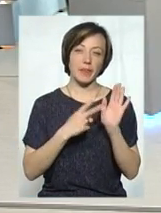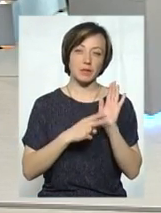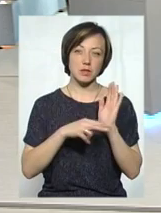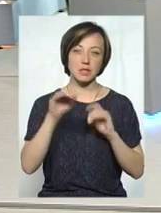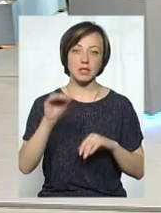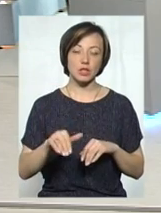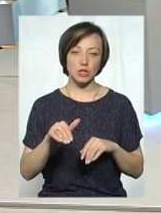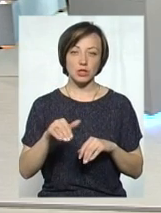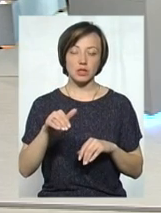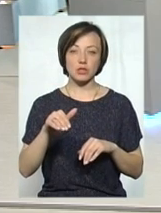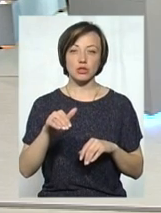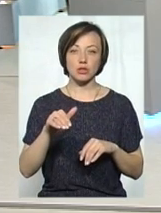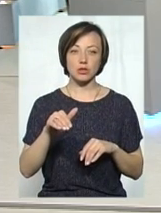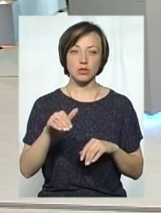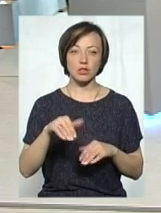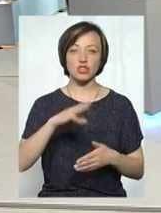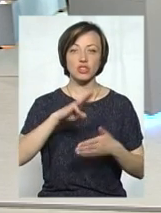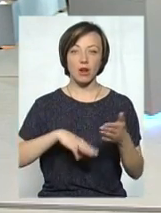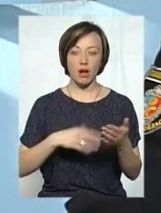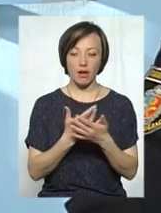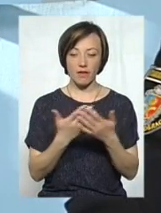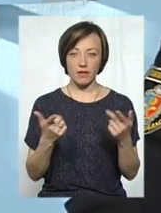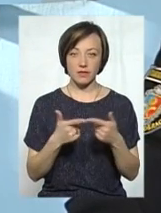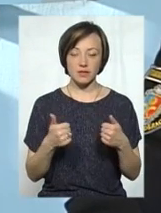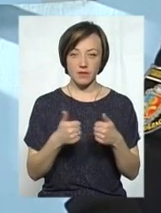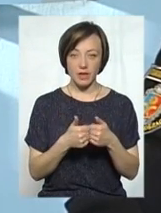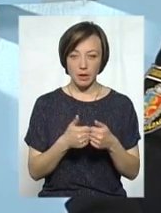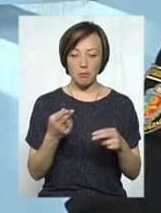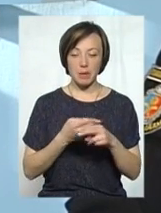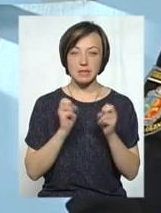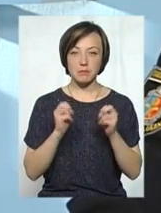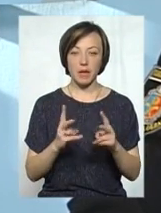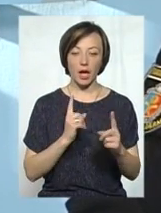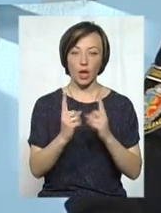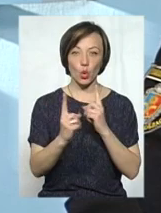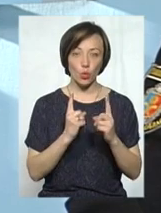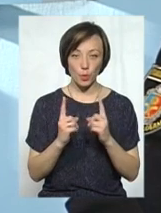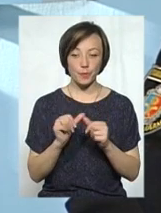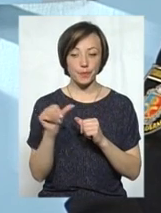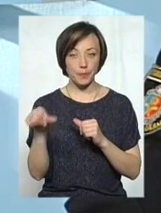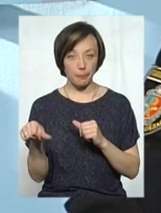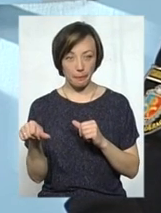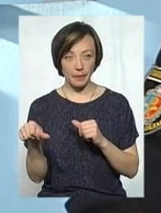70 тисяч штрафів у сфері забезпечення безпеки дорожнього руху. З них